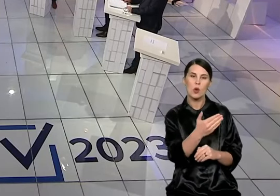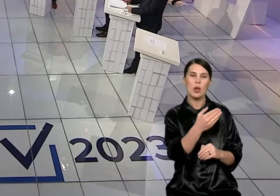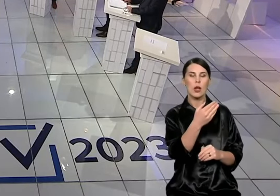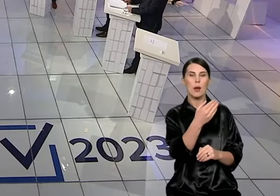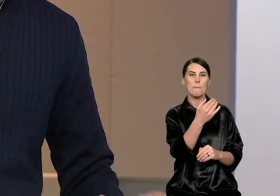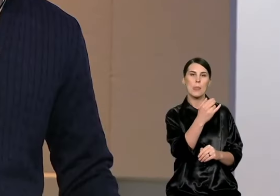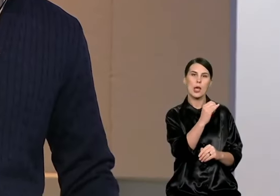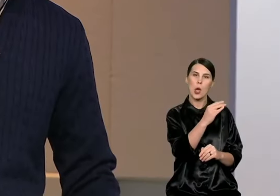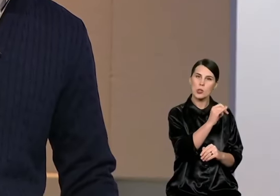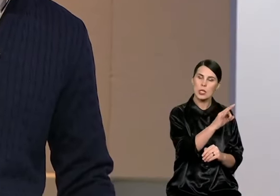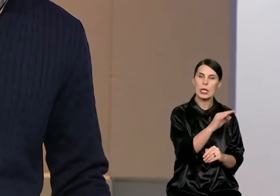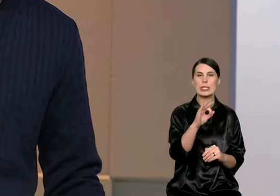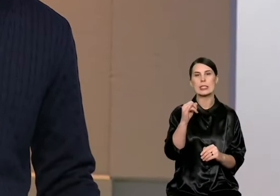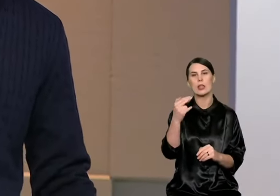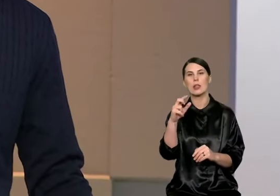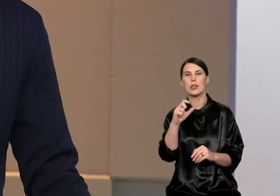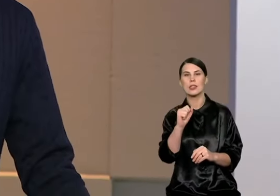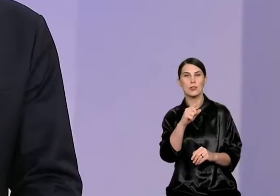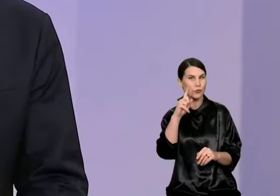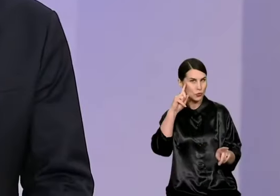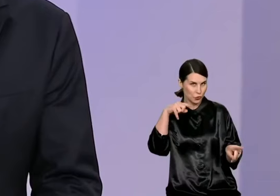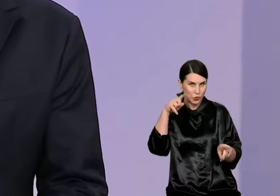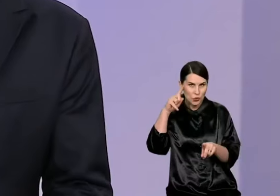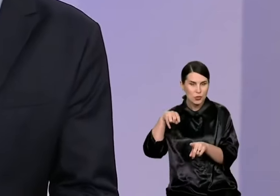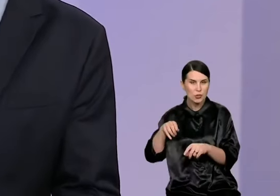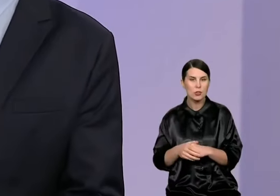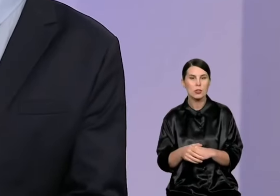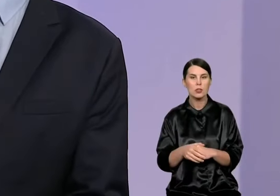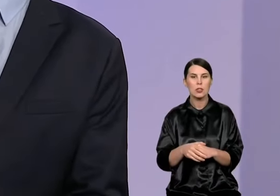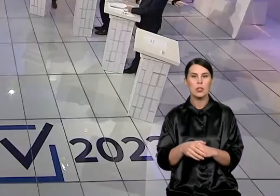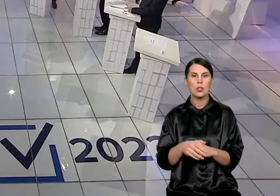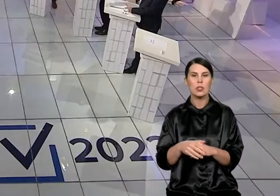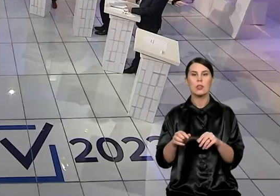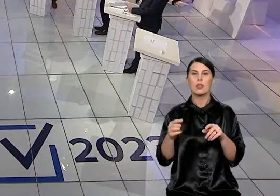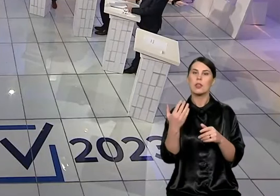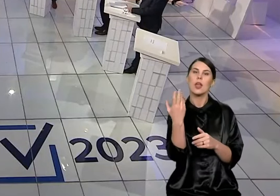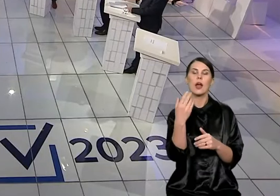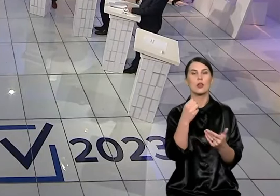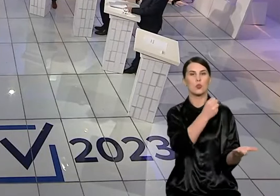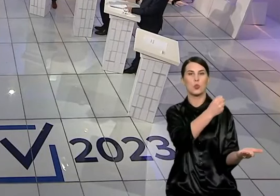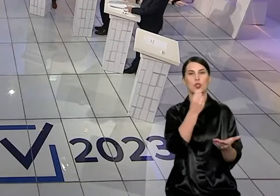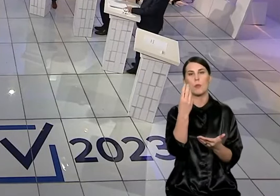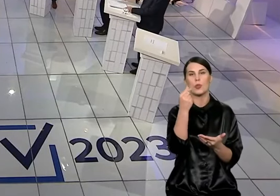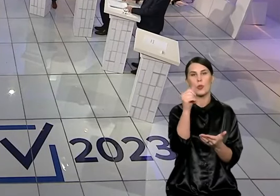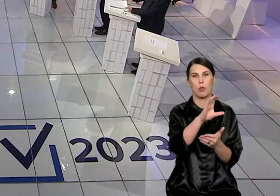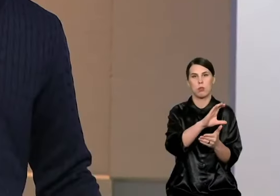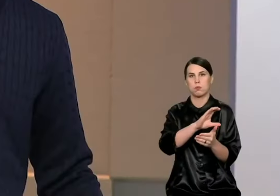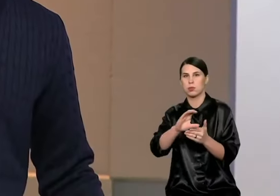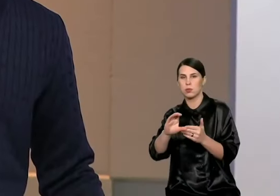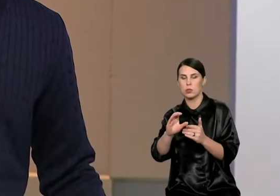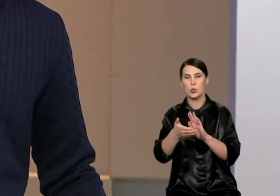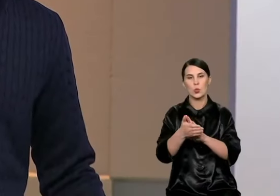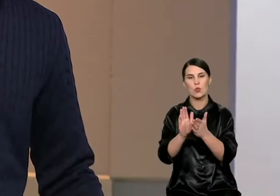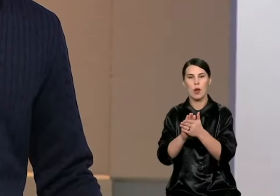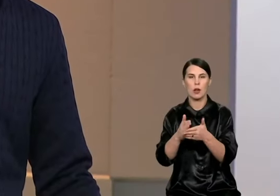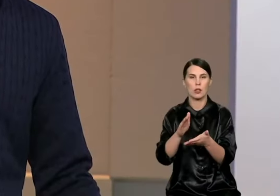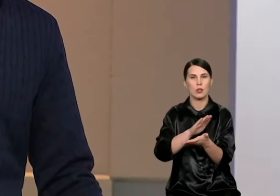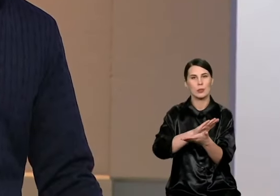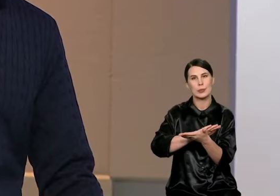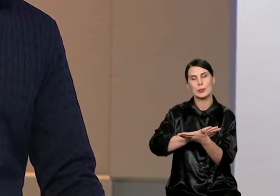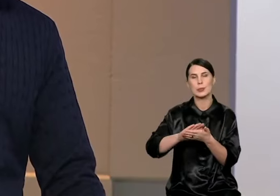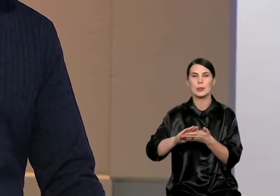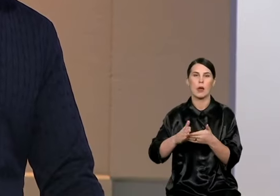Sinicos, jie naudojote argumentą, ir kiek iš tų pinigų buvo panaudota humanizuojant gatvės? Gerai, konkretūs klausimas, kaip šau. Sumėl nor, aš